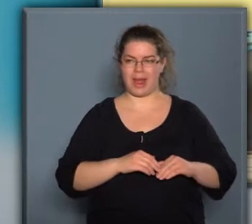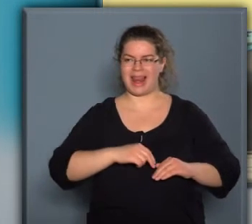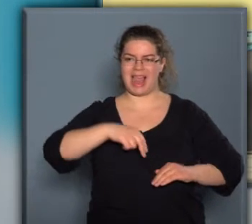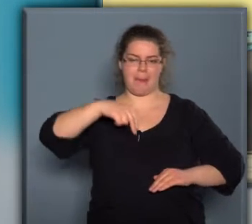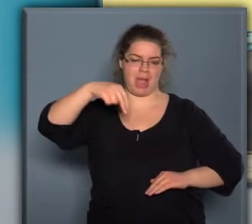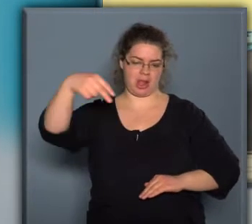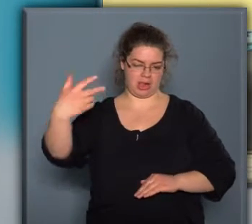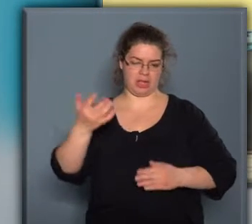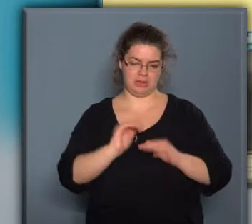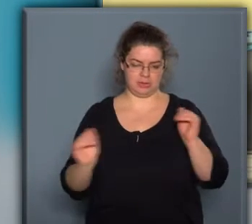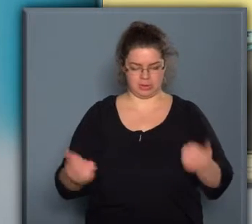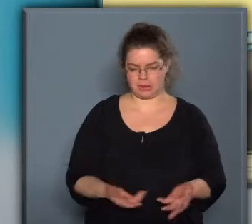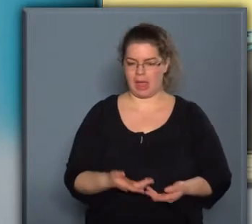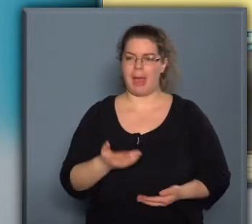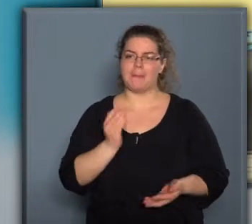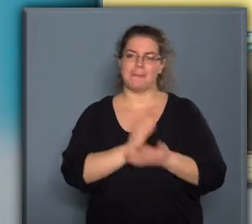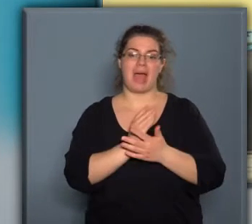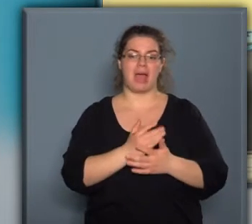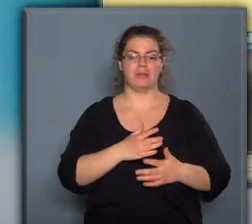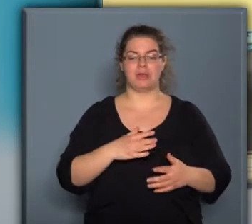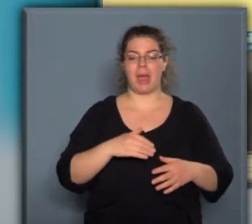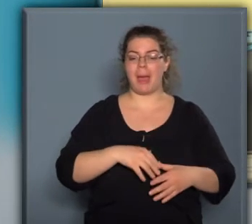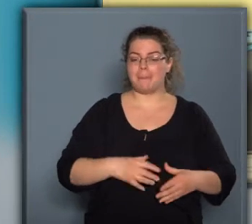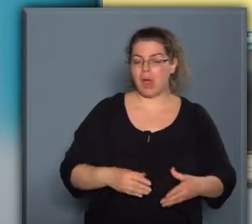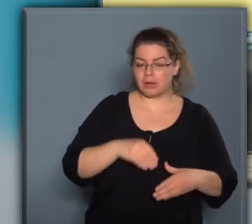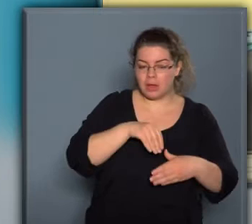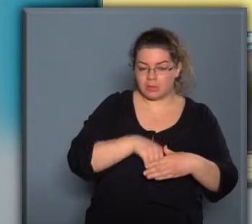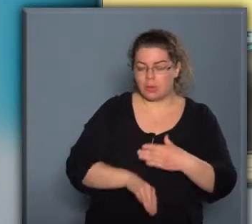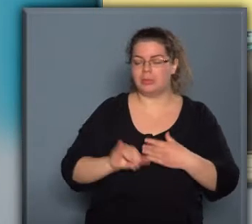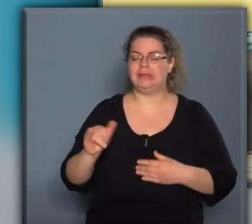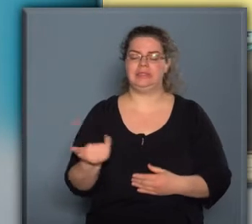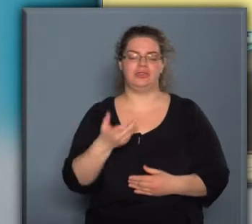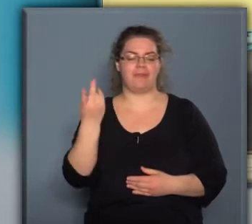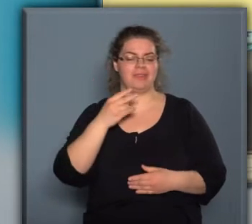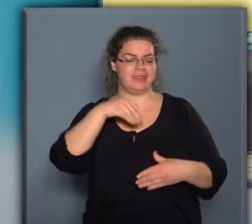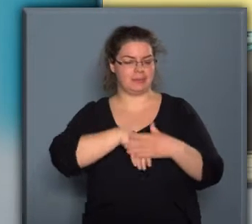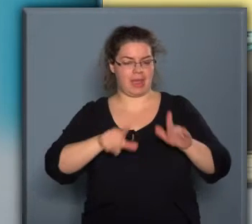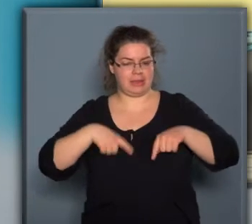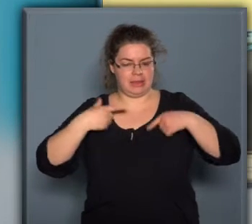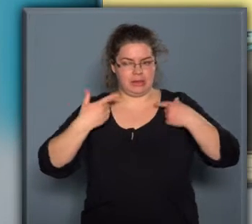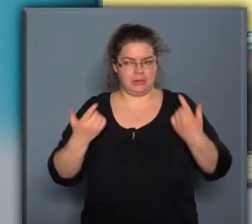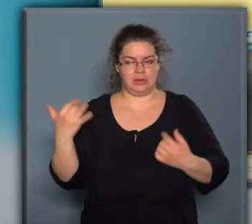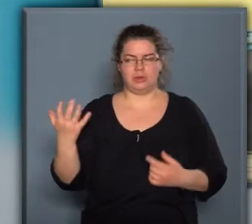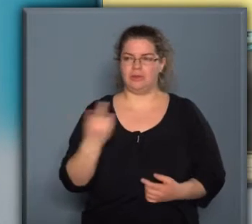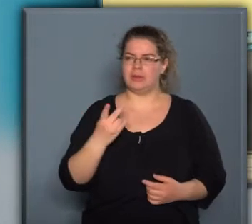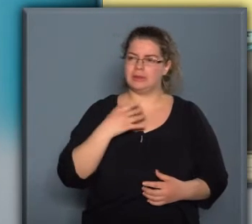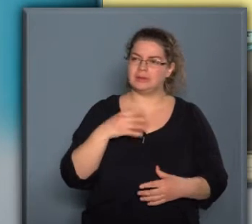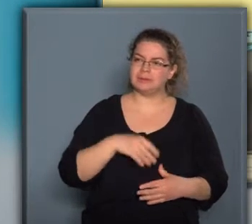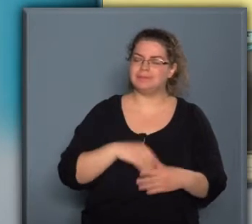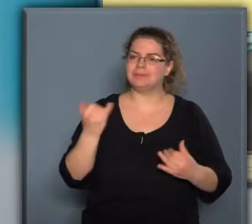szintje. Ugye már magzatkorunkban is a vízben élünk, és a víz az mindig